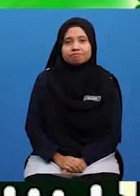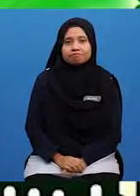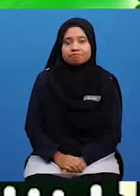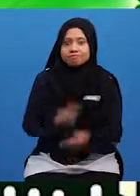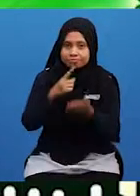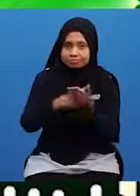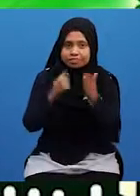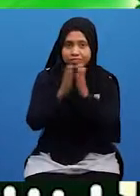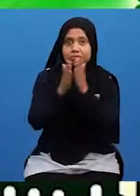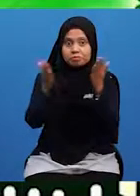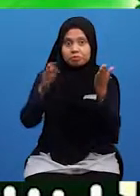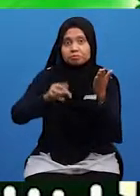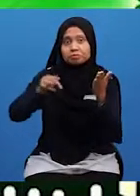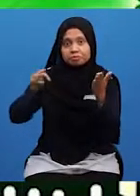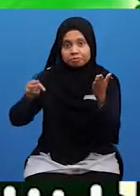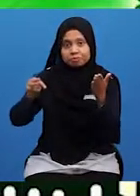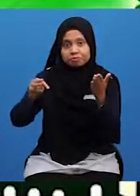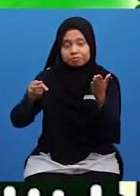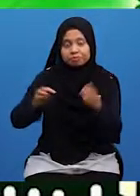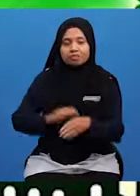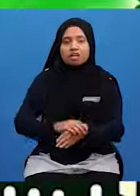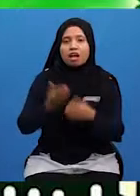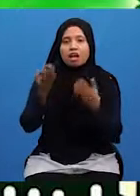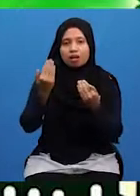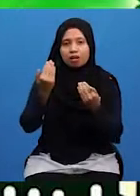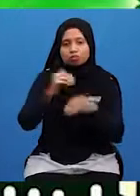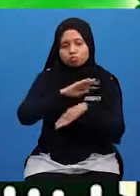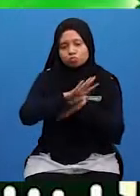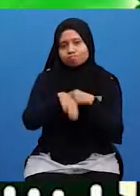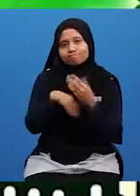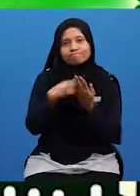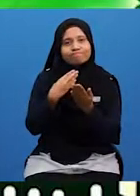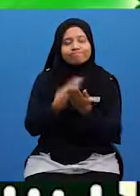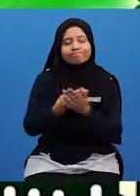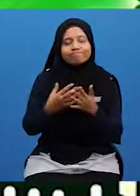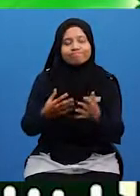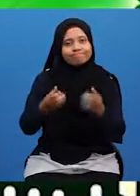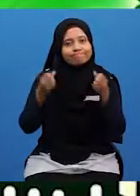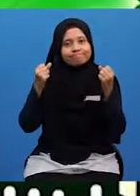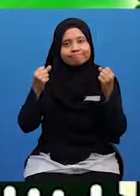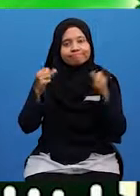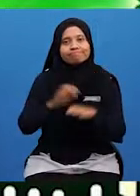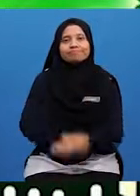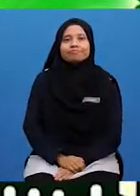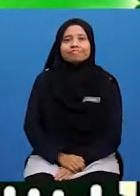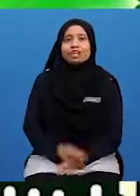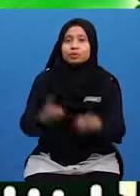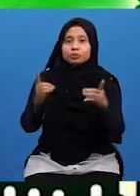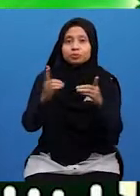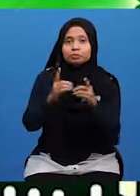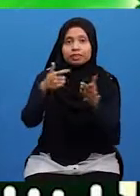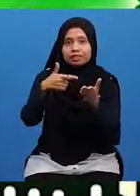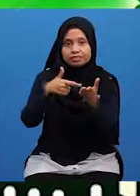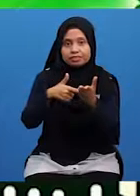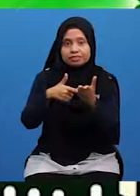Al-Fatihah Diharapkan semuanya sihat sejahtera Berjumpa lagi